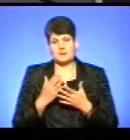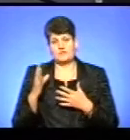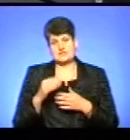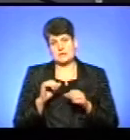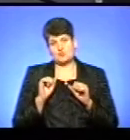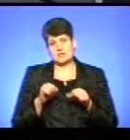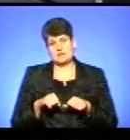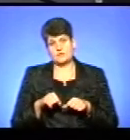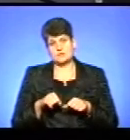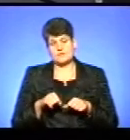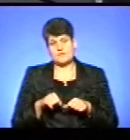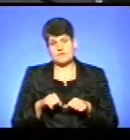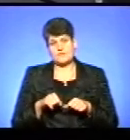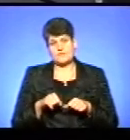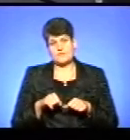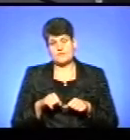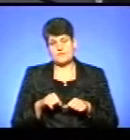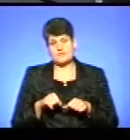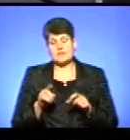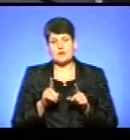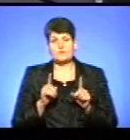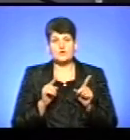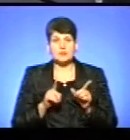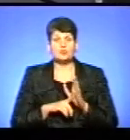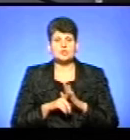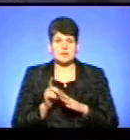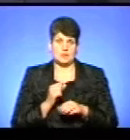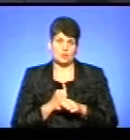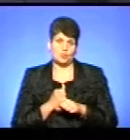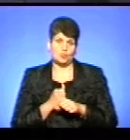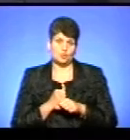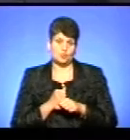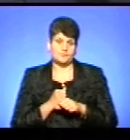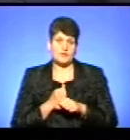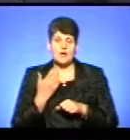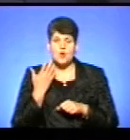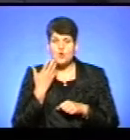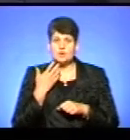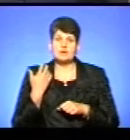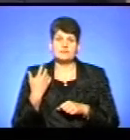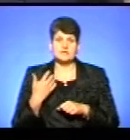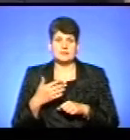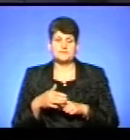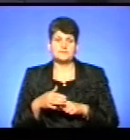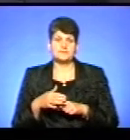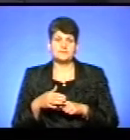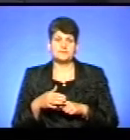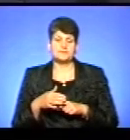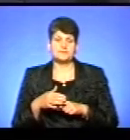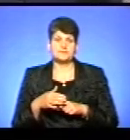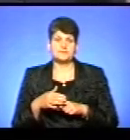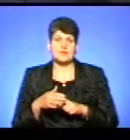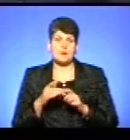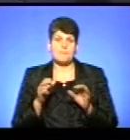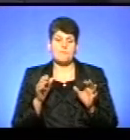можливості, щоб вони почали роботу, коли вже в